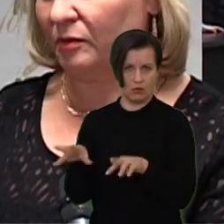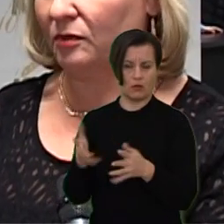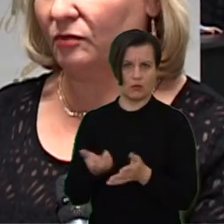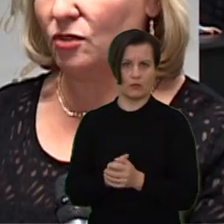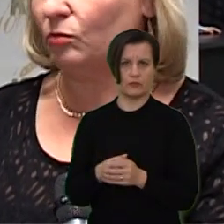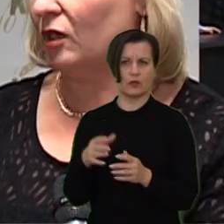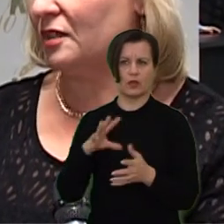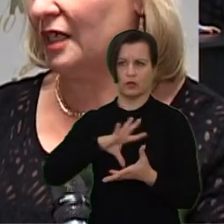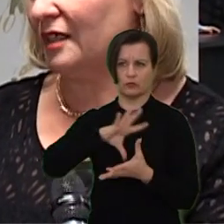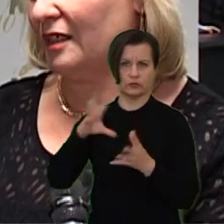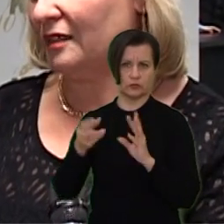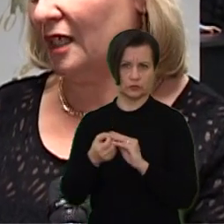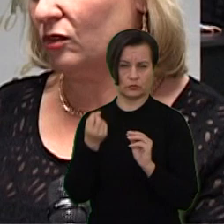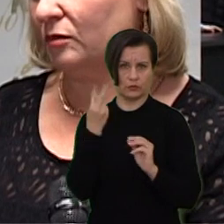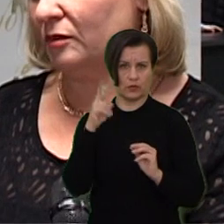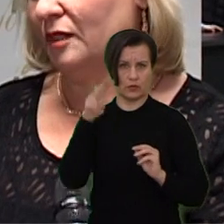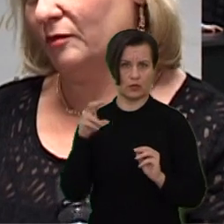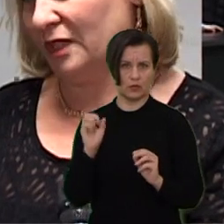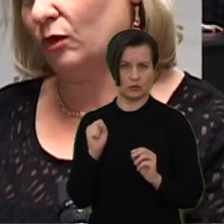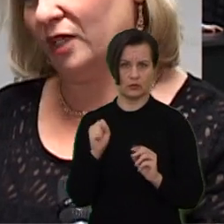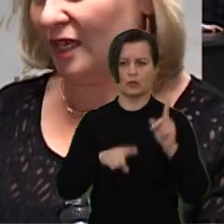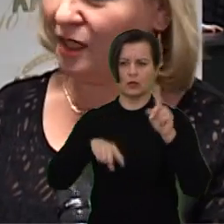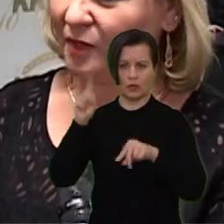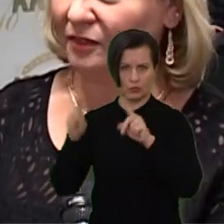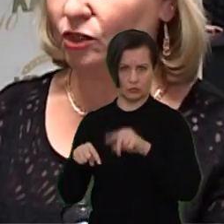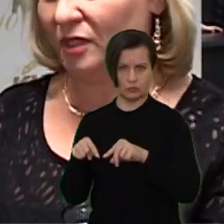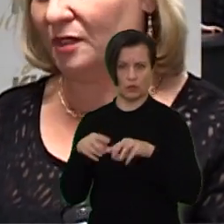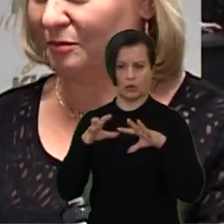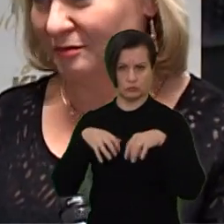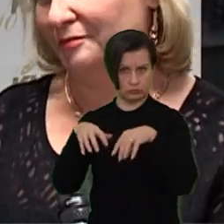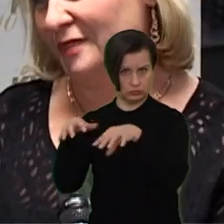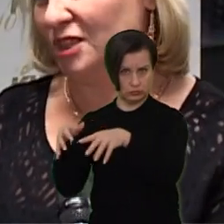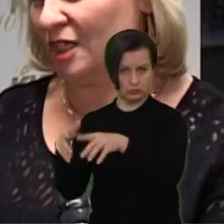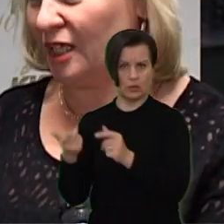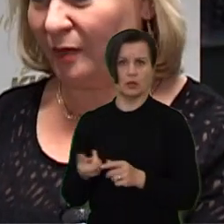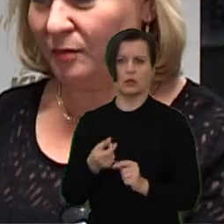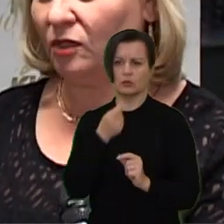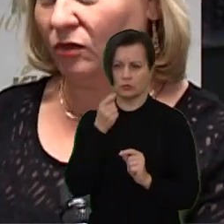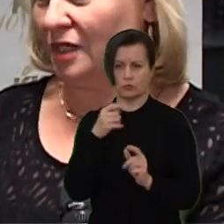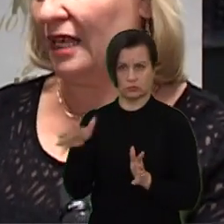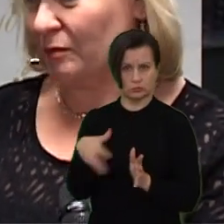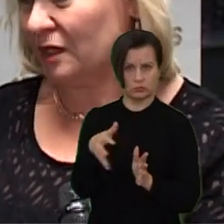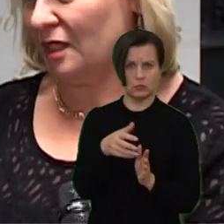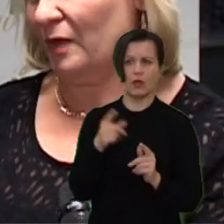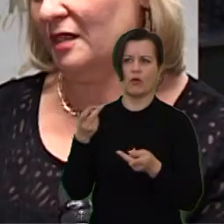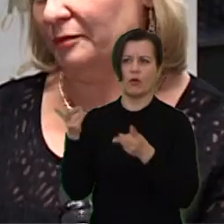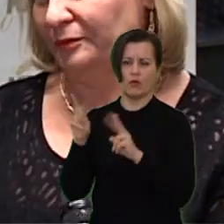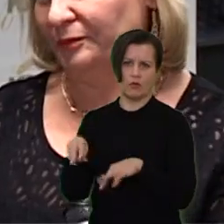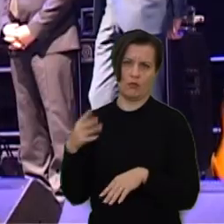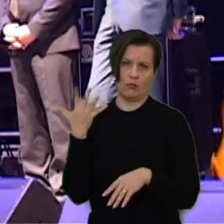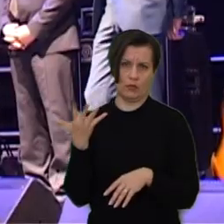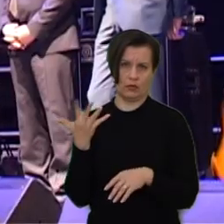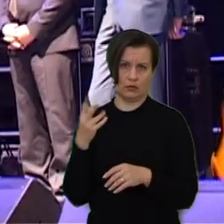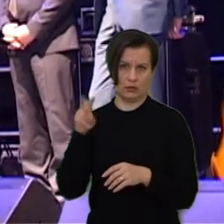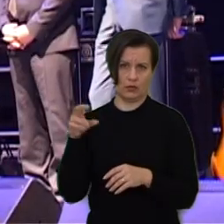Šiaip visumoji 12 jaktarų, kai kurie yra pravažiuoti šiek tiek paimta, o neimta, tai penki.